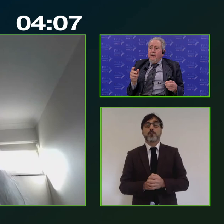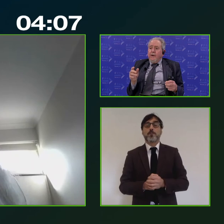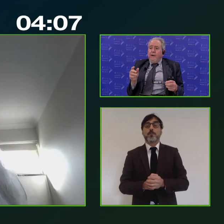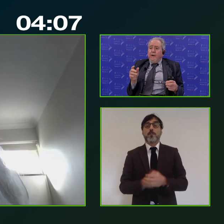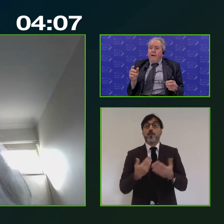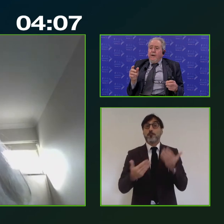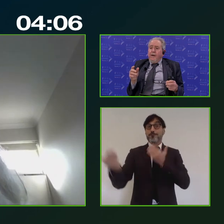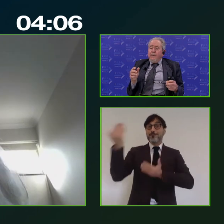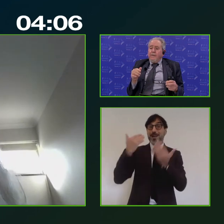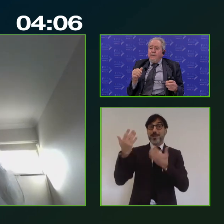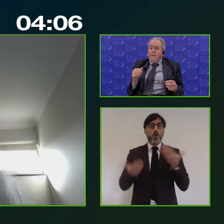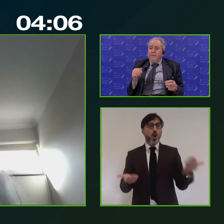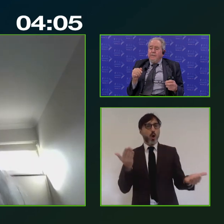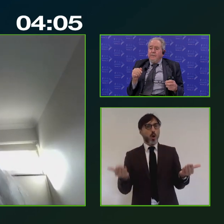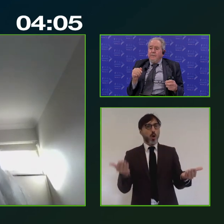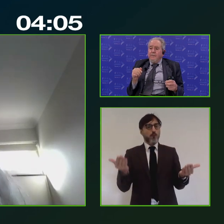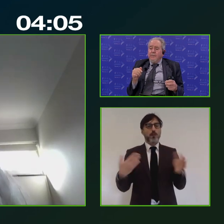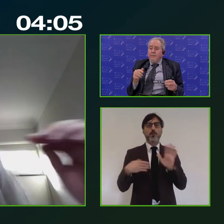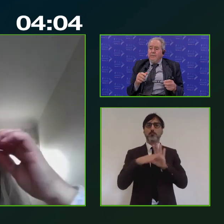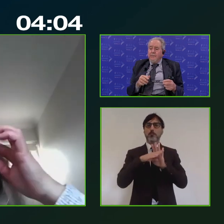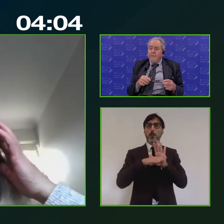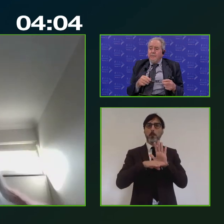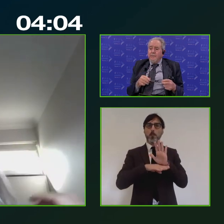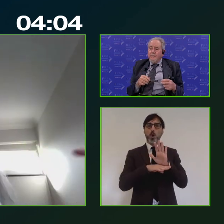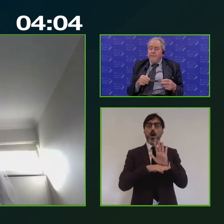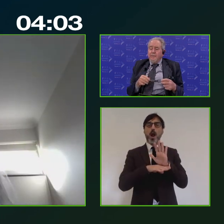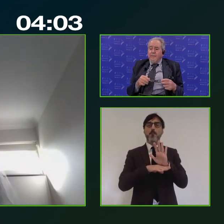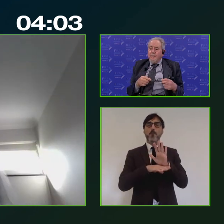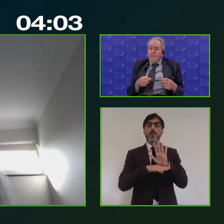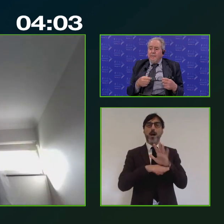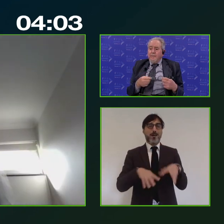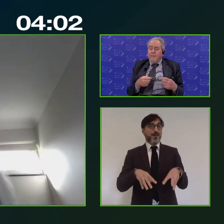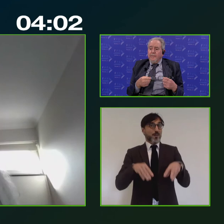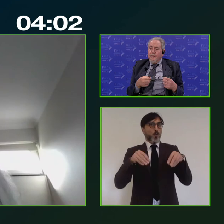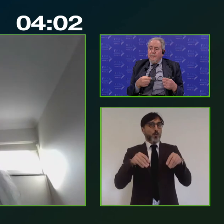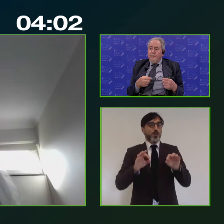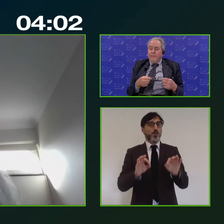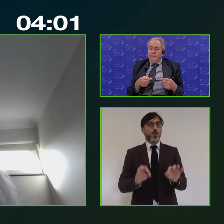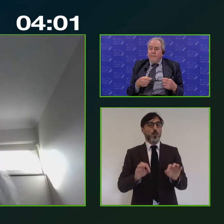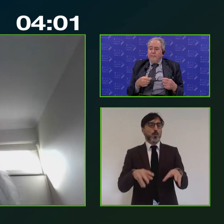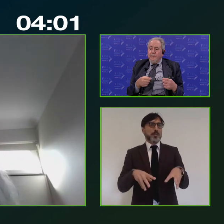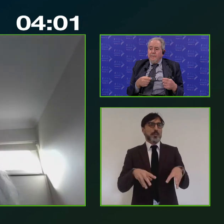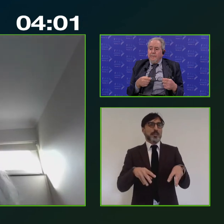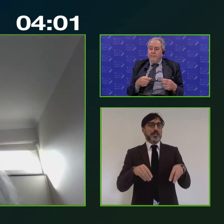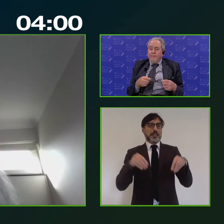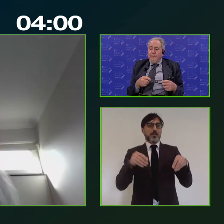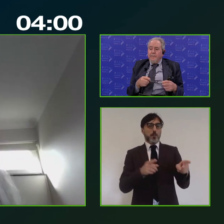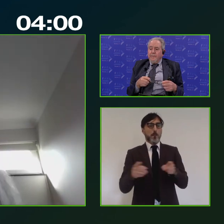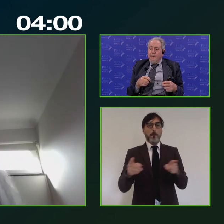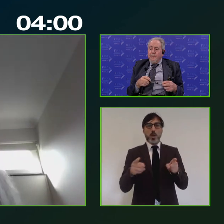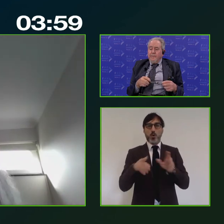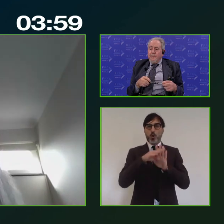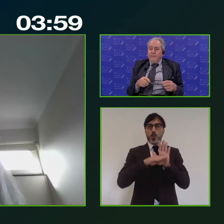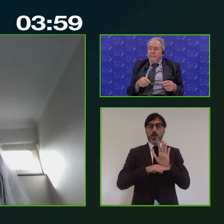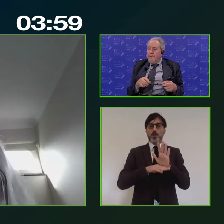passato e quando questo programma è stato messo in campo all'inizio della perioda di programmazione non